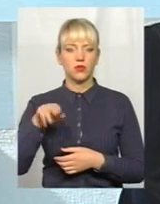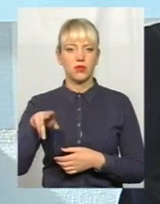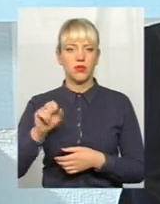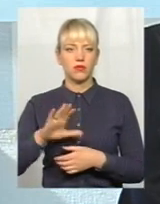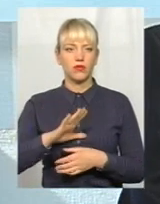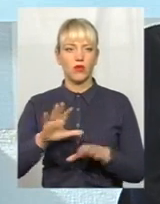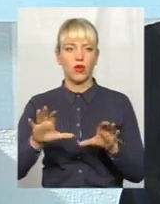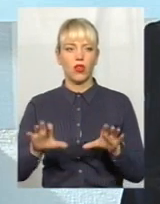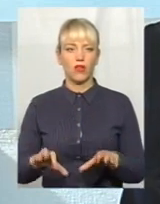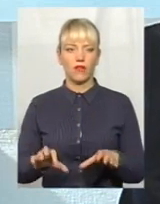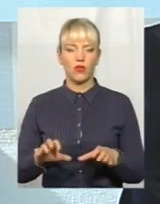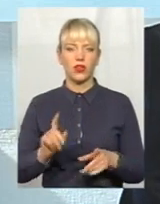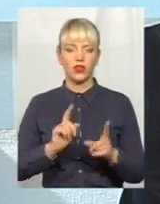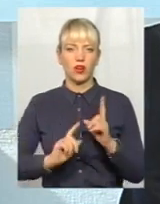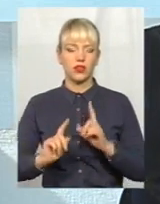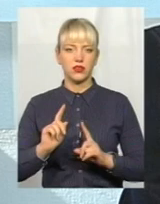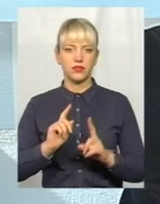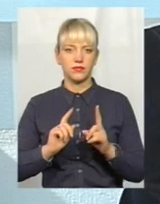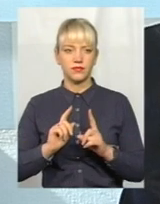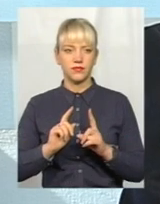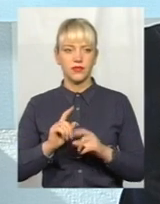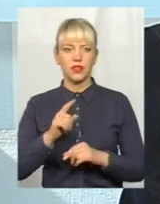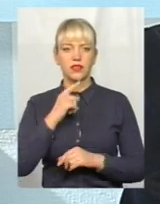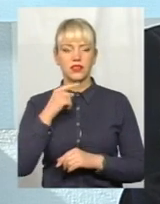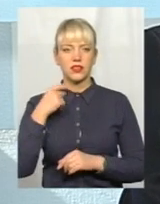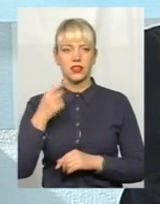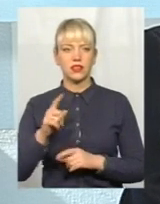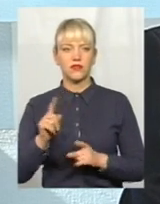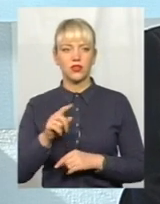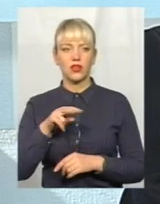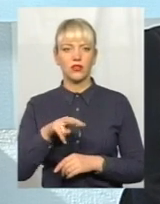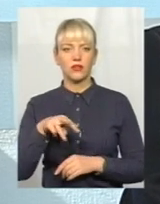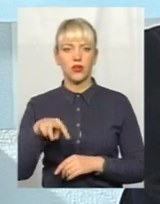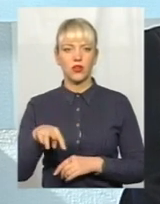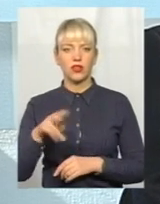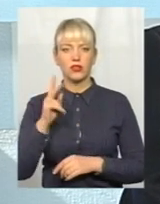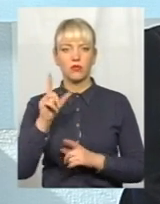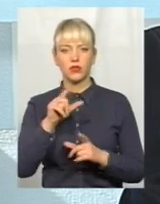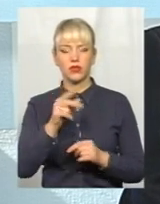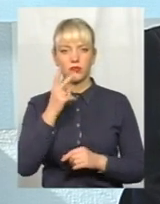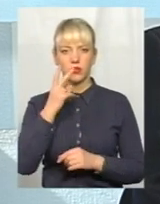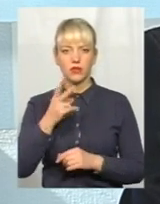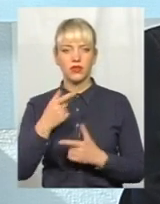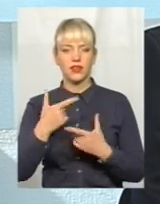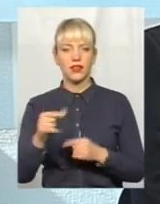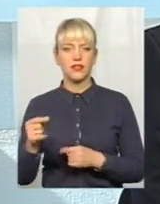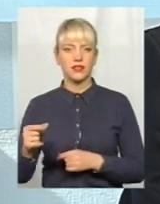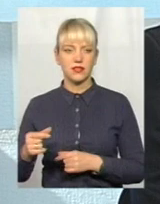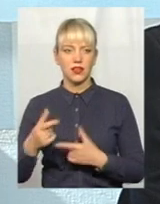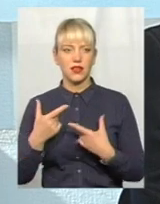Ради, сказав, що Леонід Миколаївич, поїдьте, подивіться десь, де